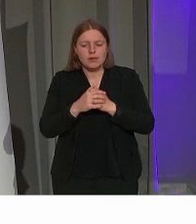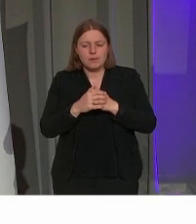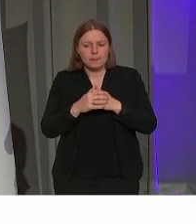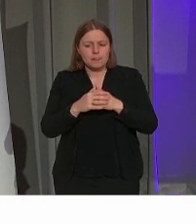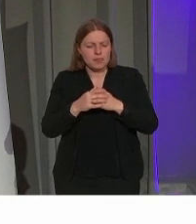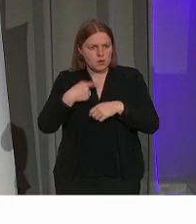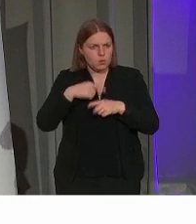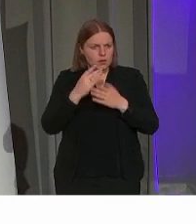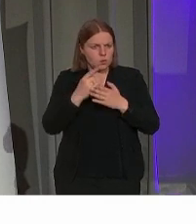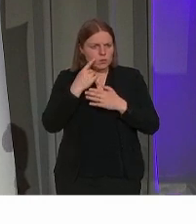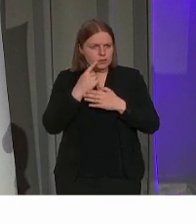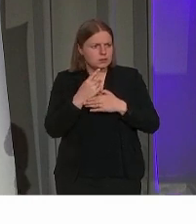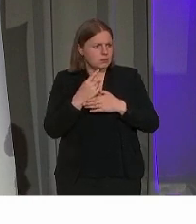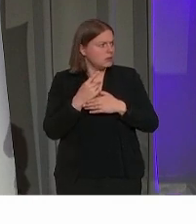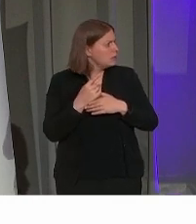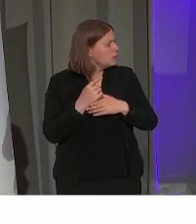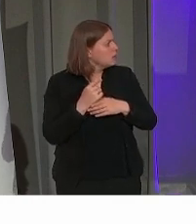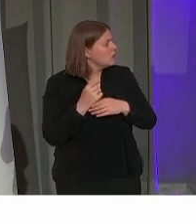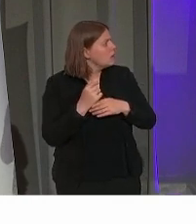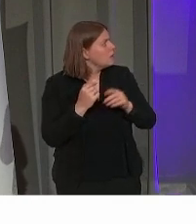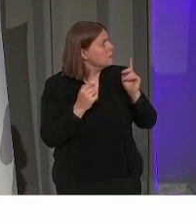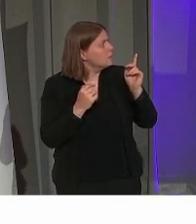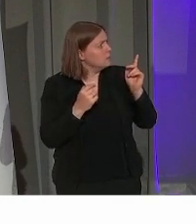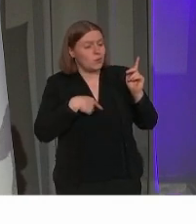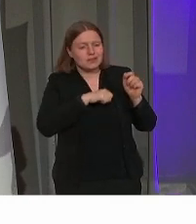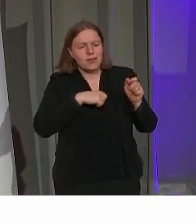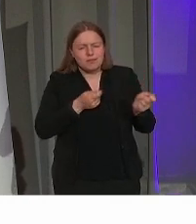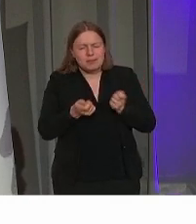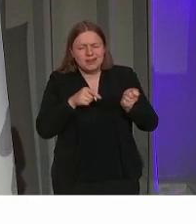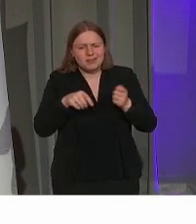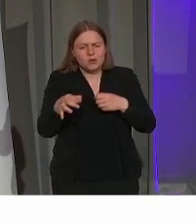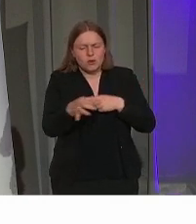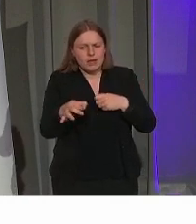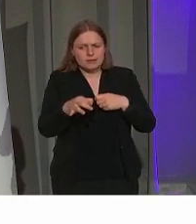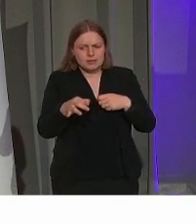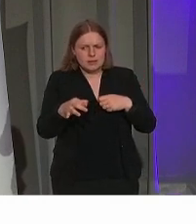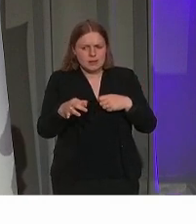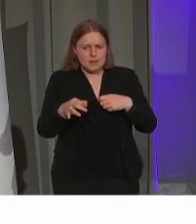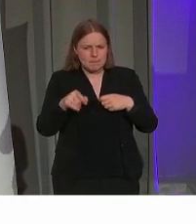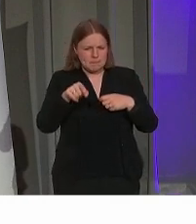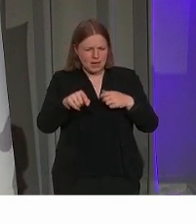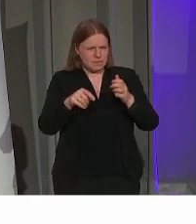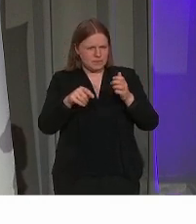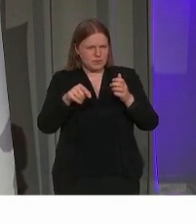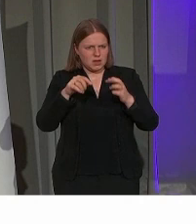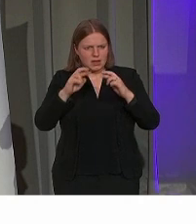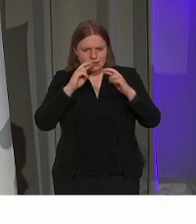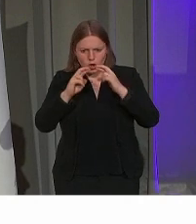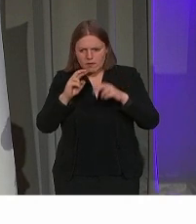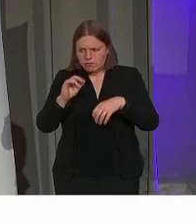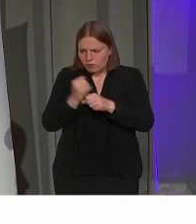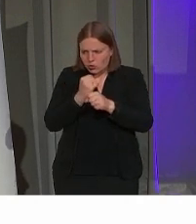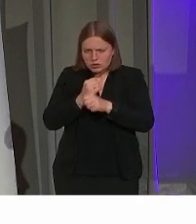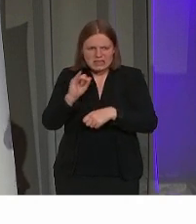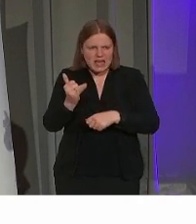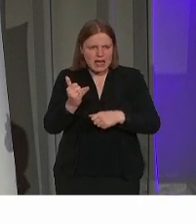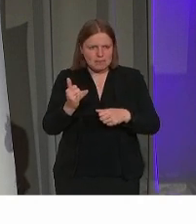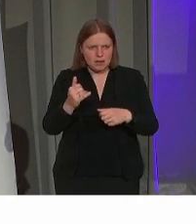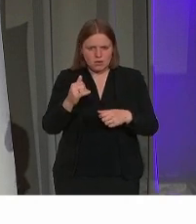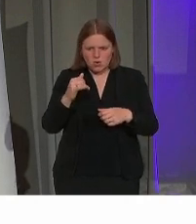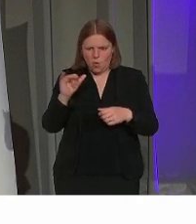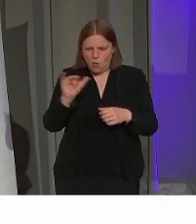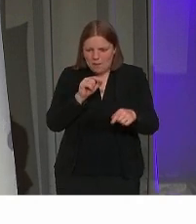vastgesteld, dit is een locatie die we ook zelf beheren, dat dat eigenlijk nog niks zegt over de ziel van de plek. Je geeft wel functies aan die